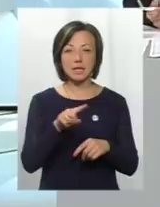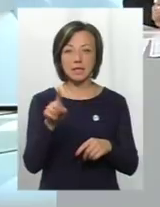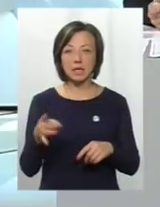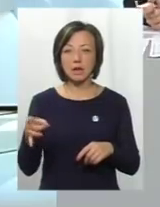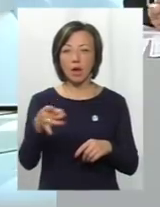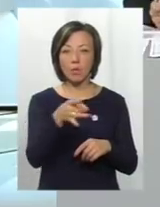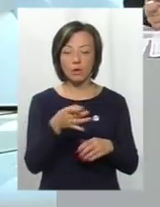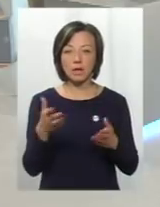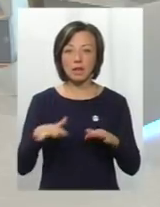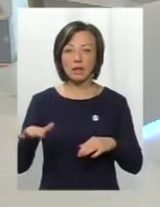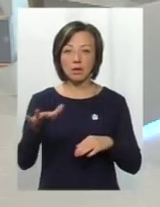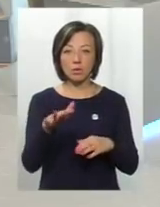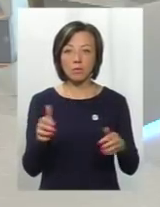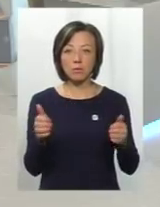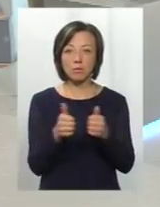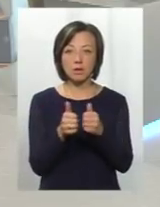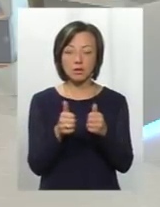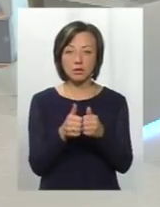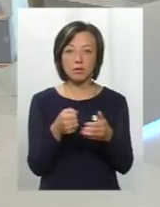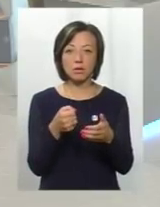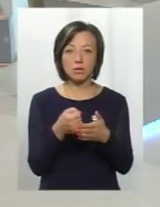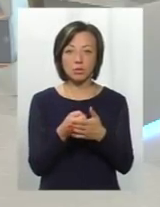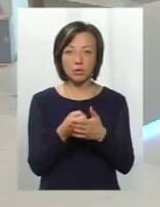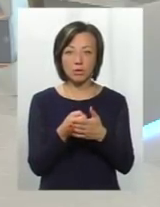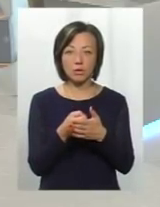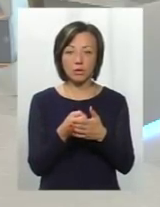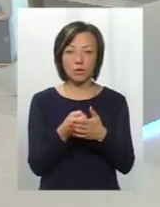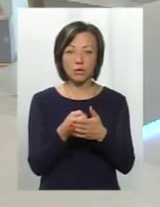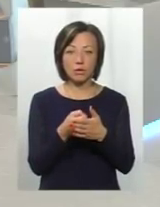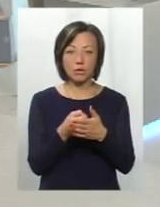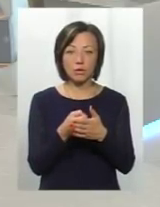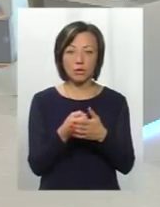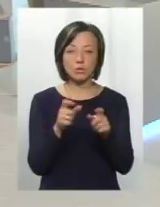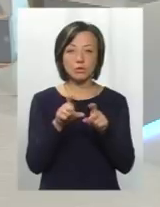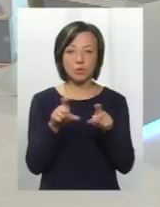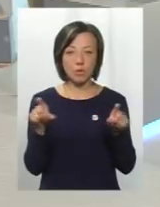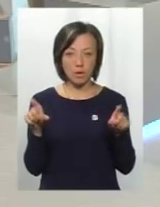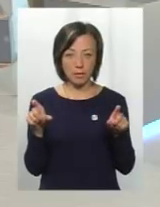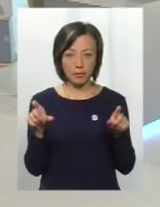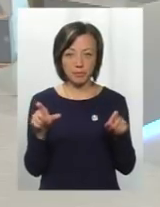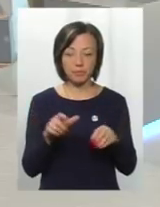райони, які територіально розміщені близько біля цієї школи.